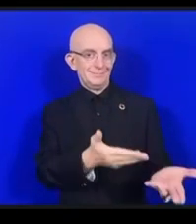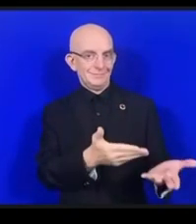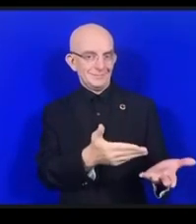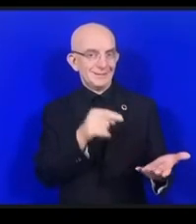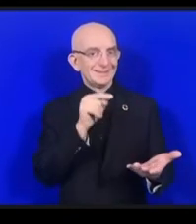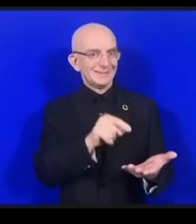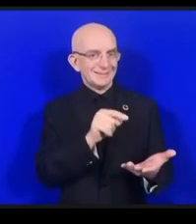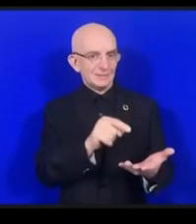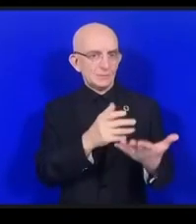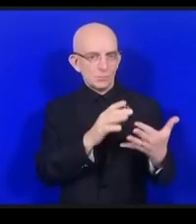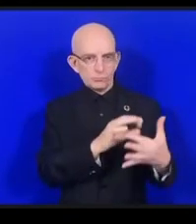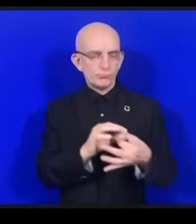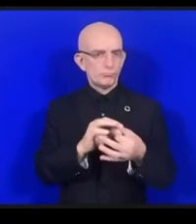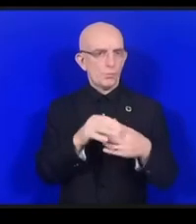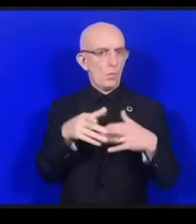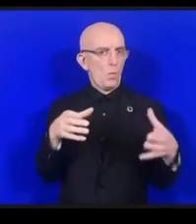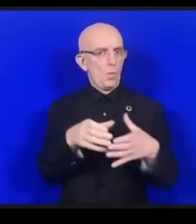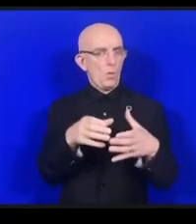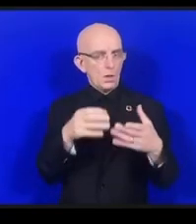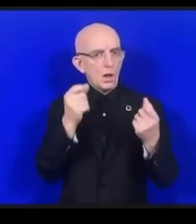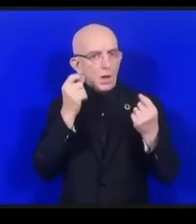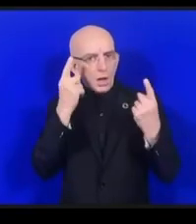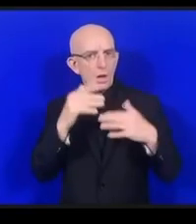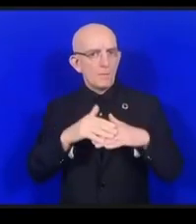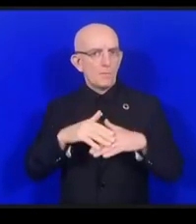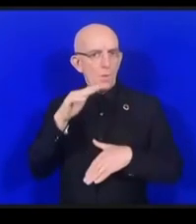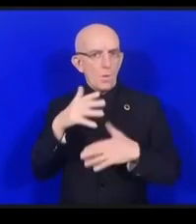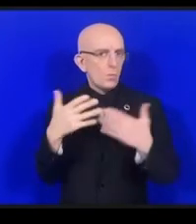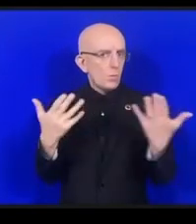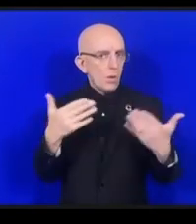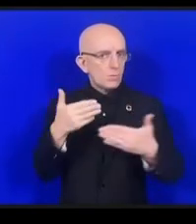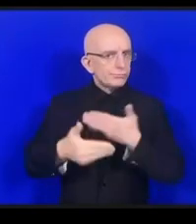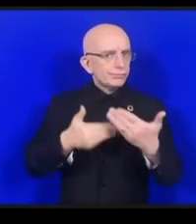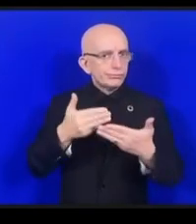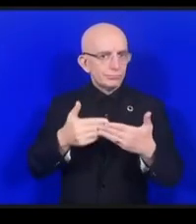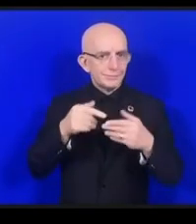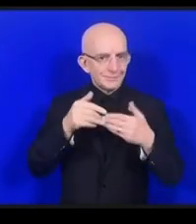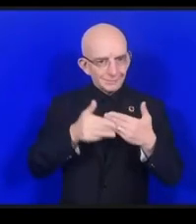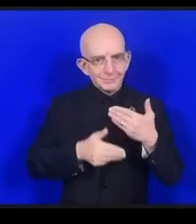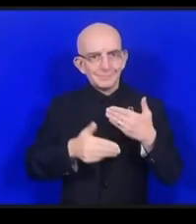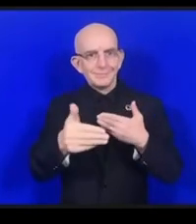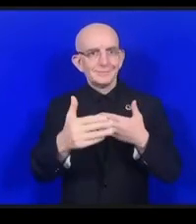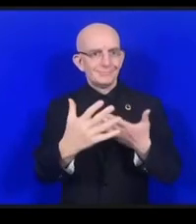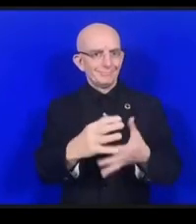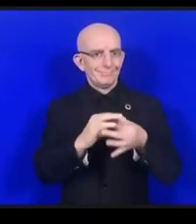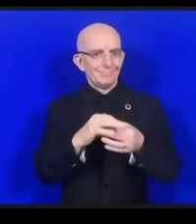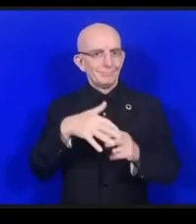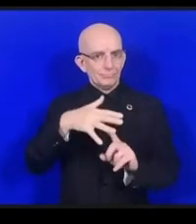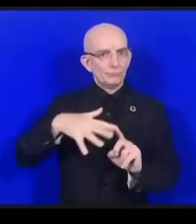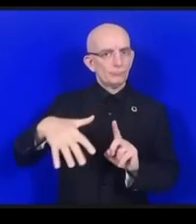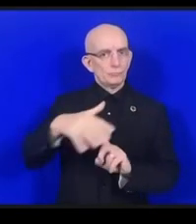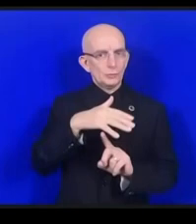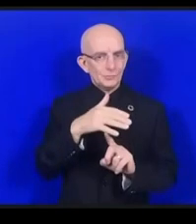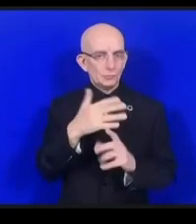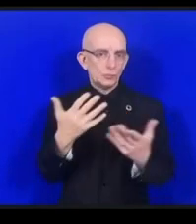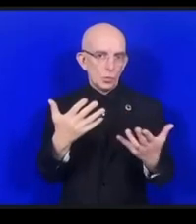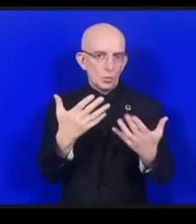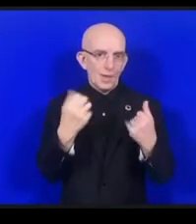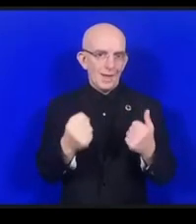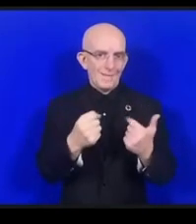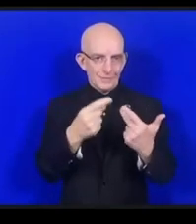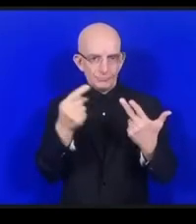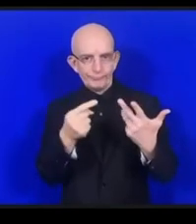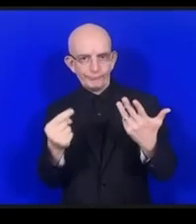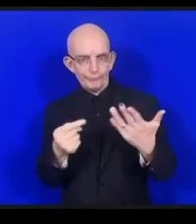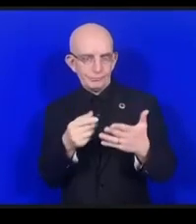このコミュニテに参加しているんですけれどもいろんな課題があります特にリソースに関連